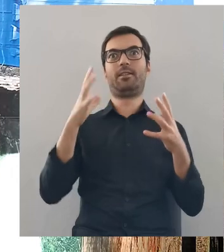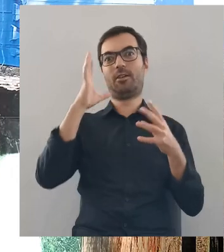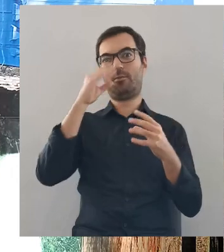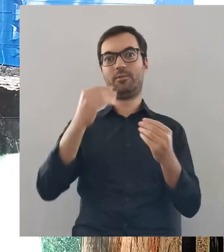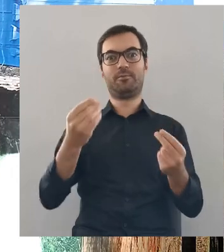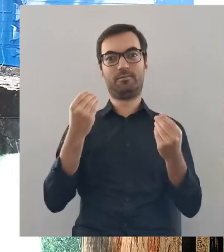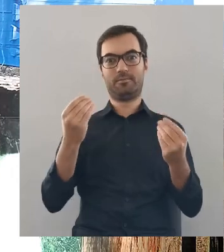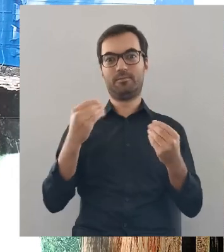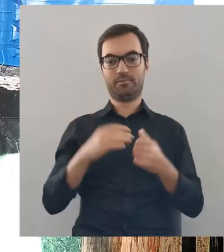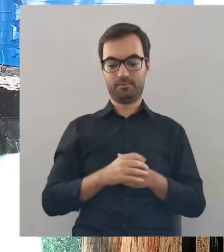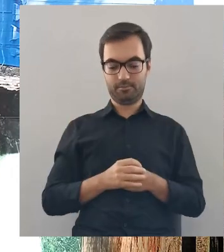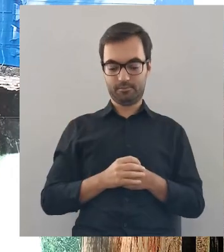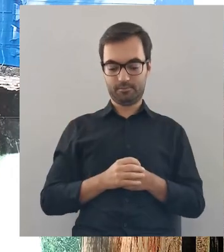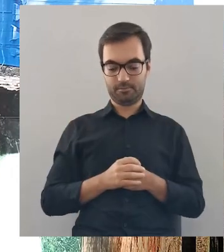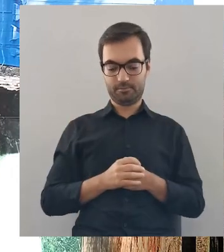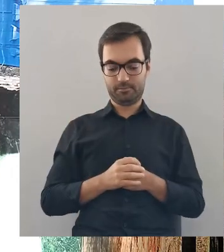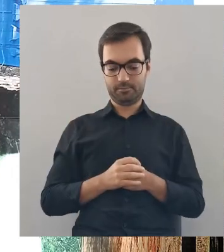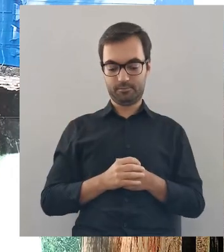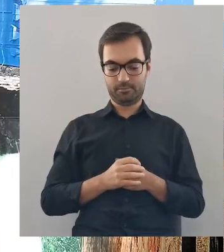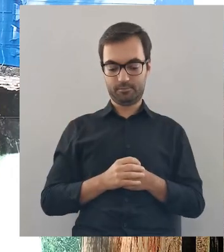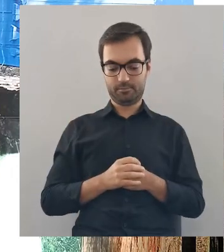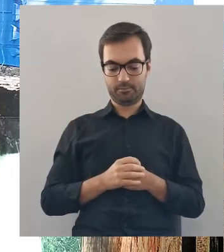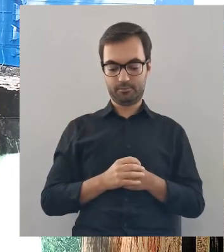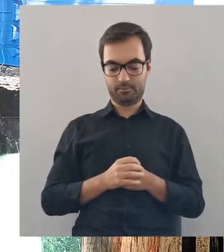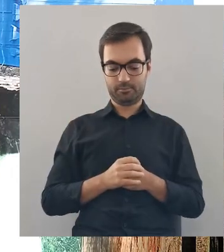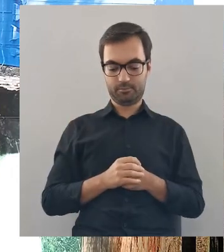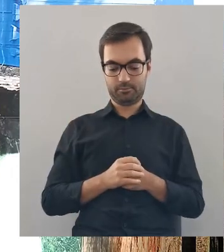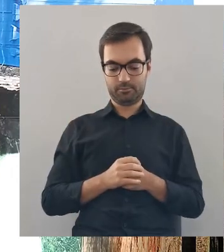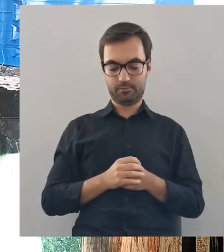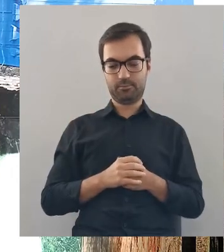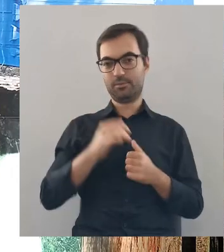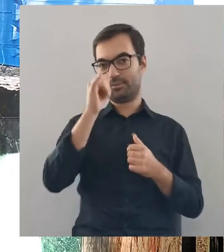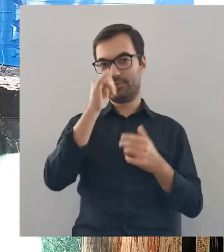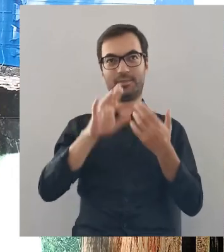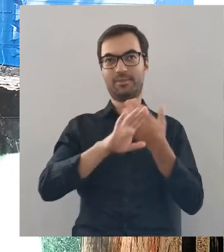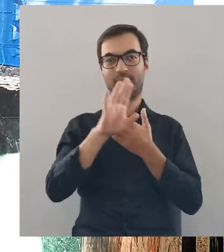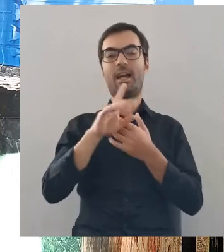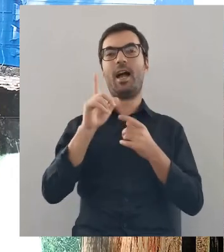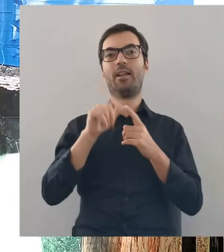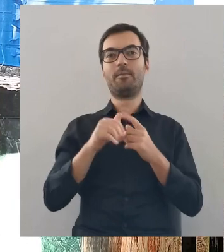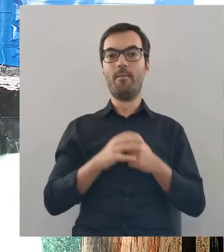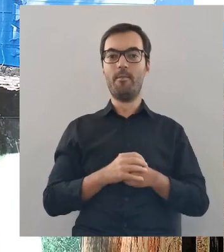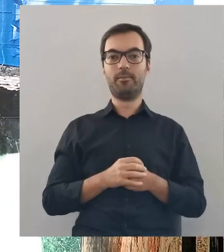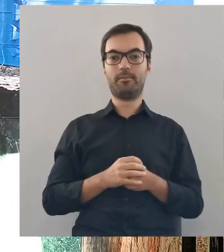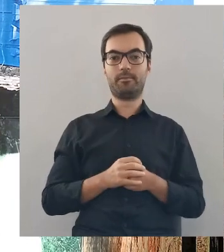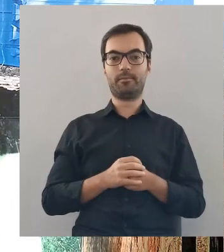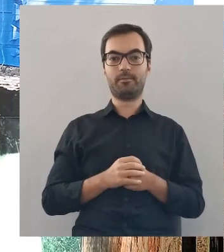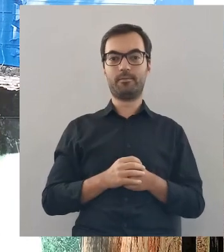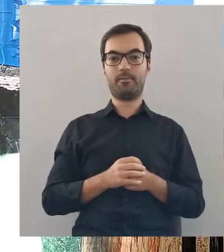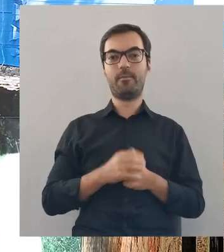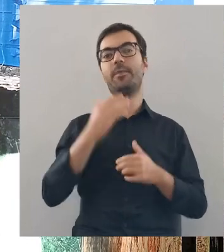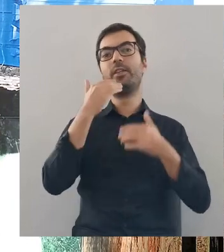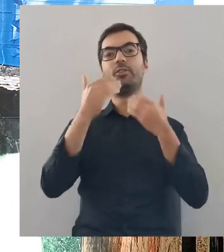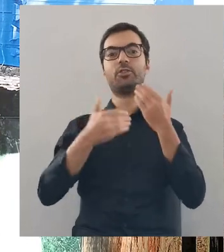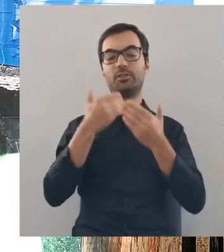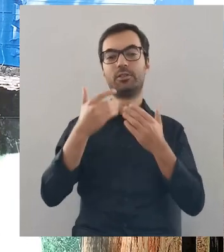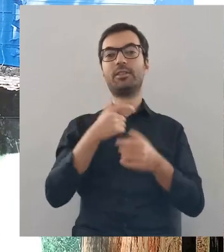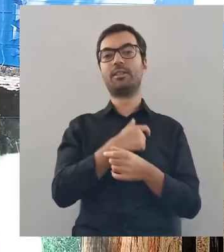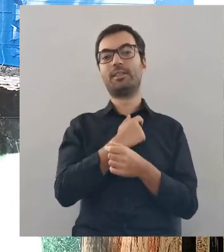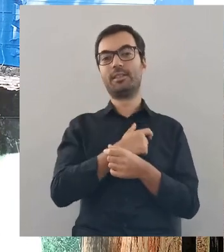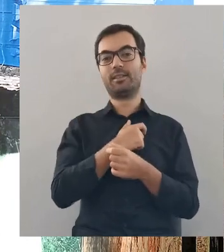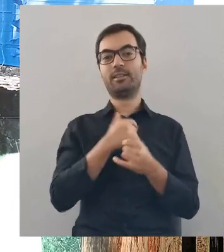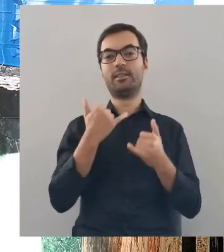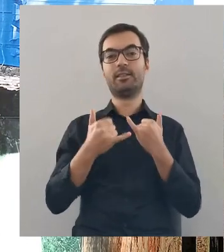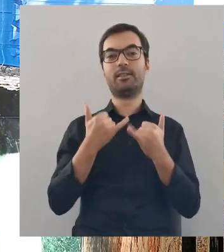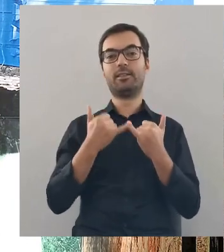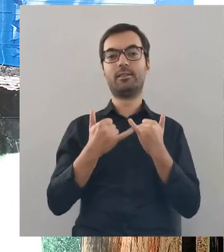miejsce dla takiego dzieła i nie dość wystawne, umówmy się, ale życzę